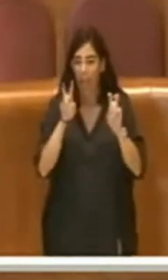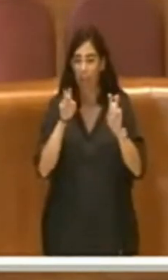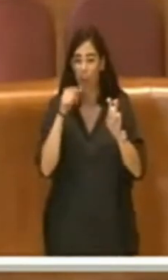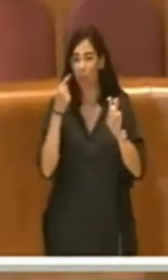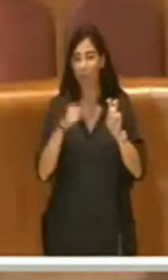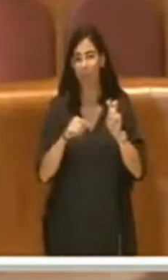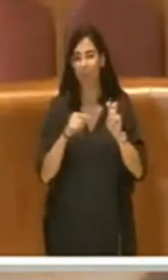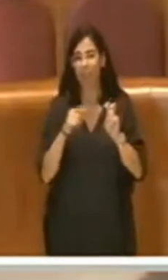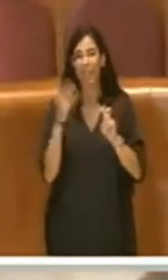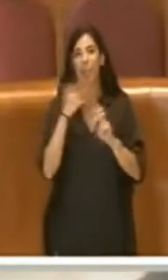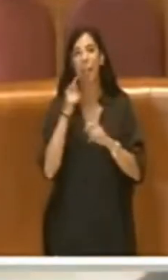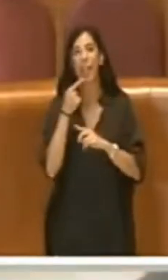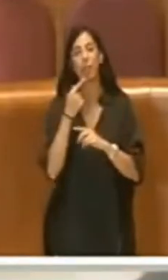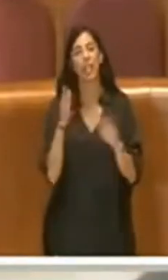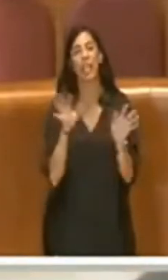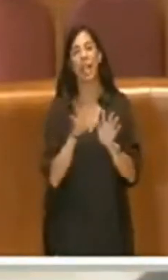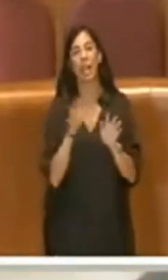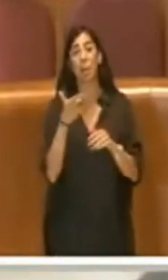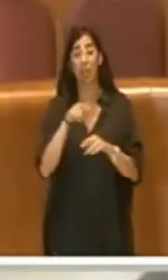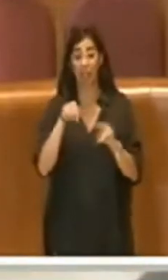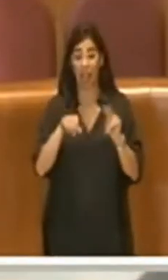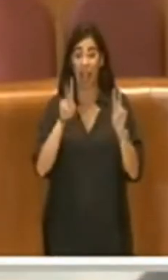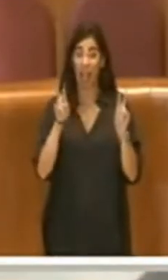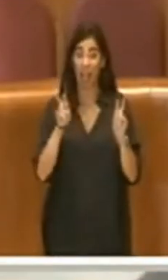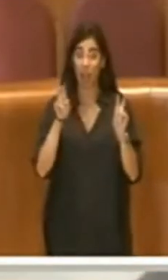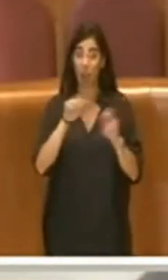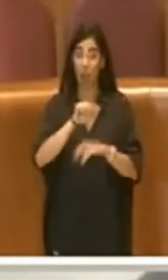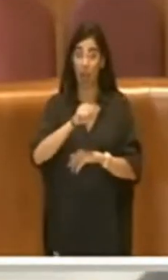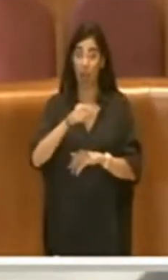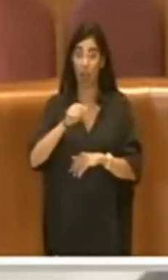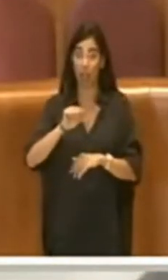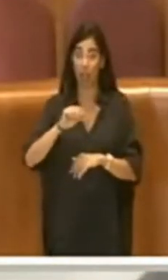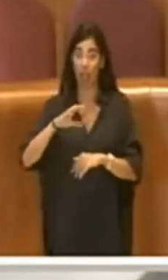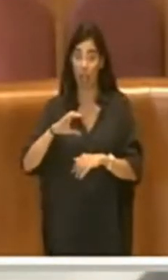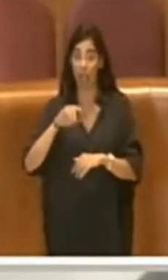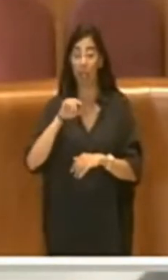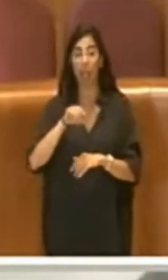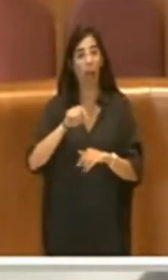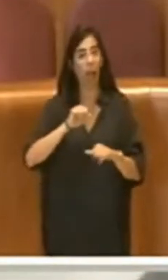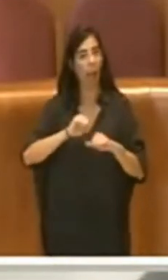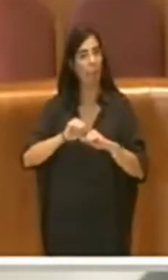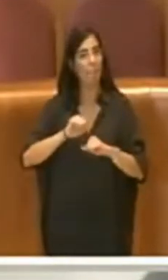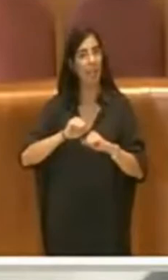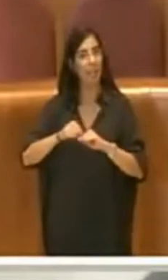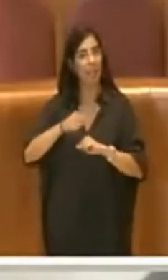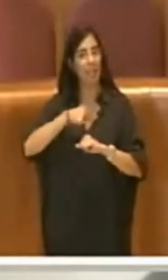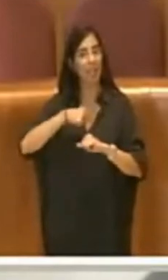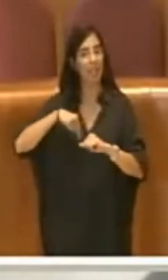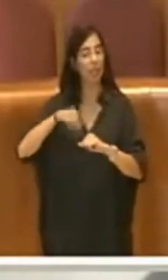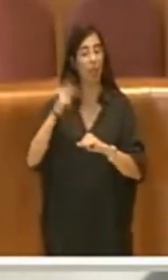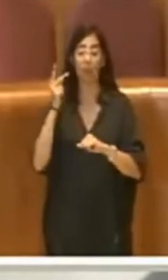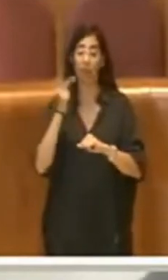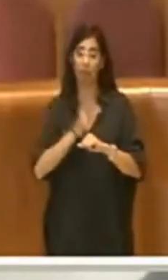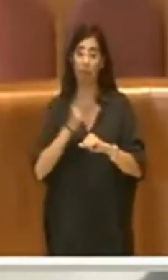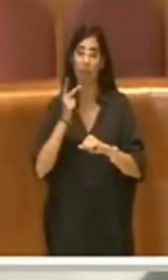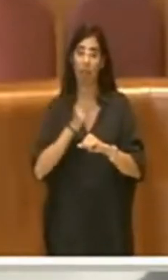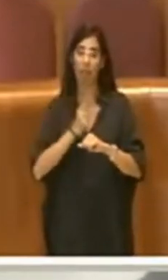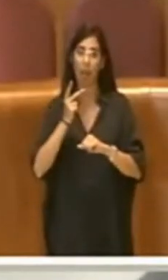che stiamo trattando è uno di quelli su cui questa amministrazione credo che abbia fatto veramente